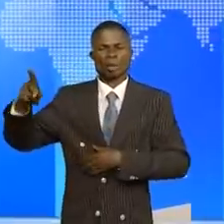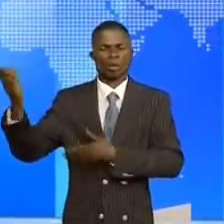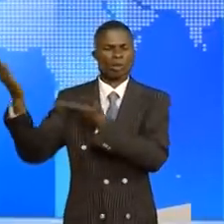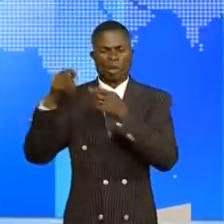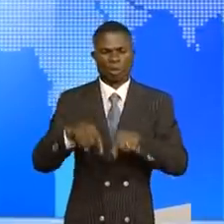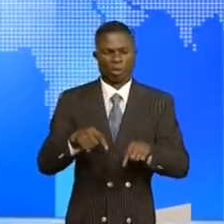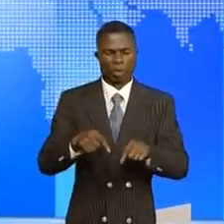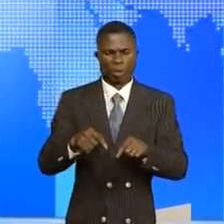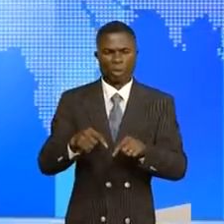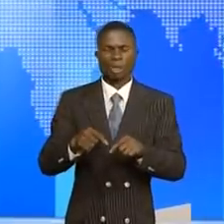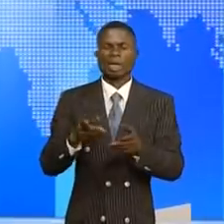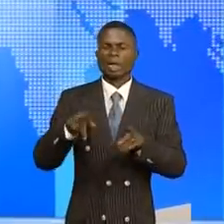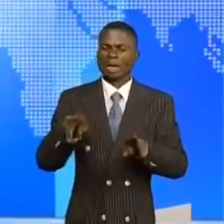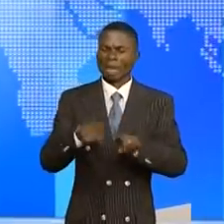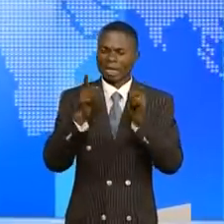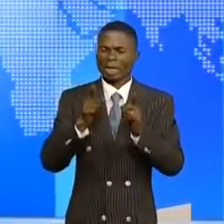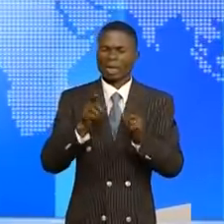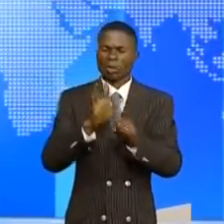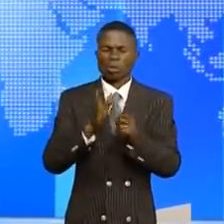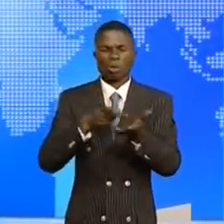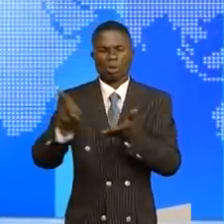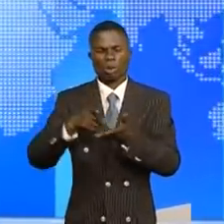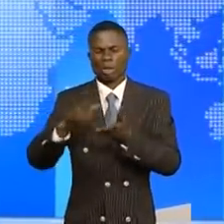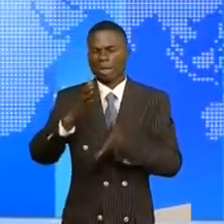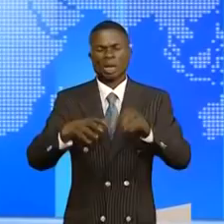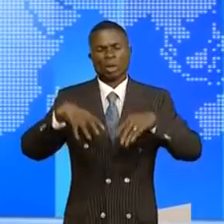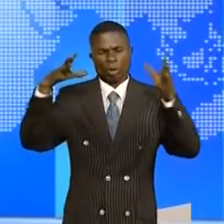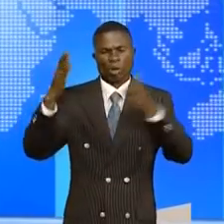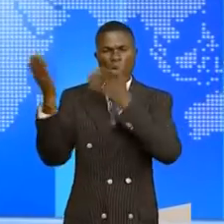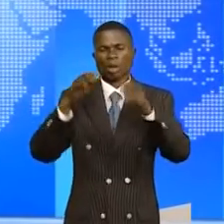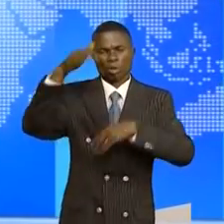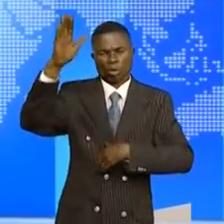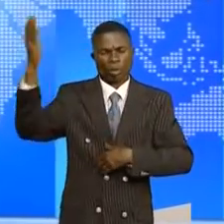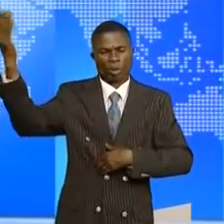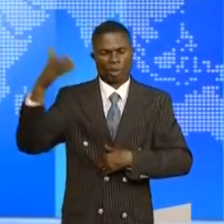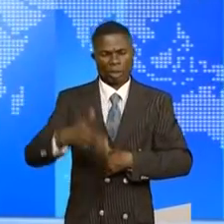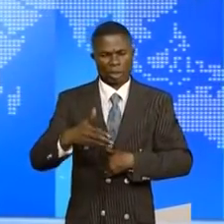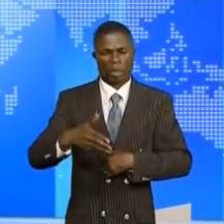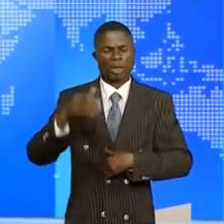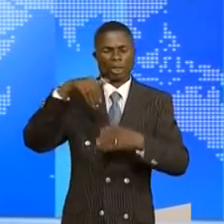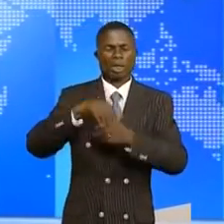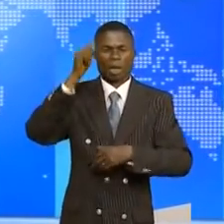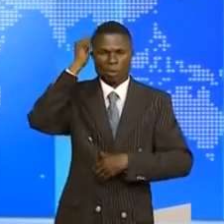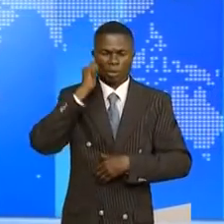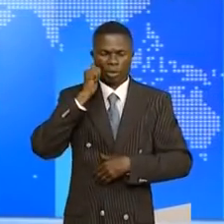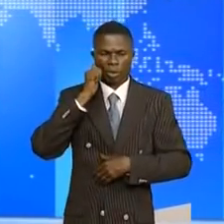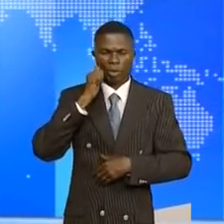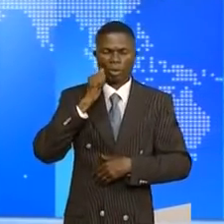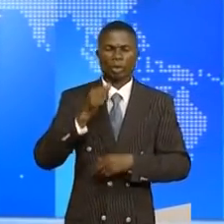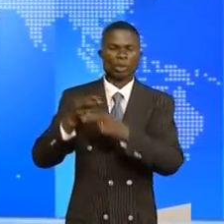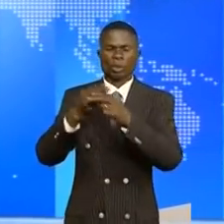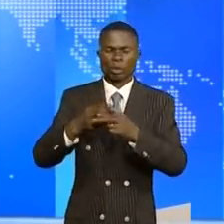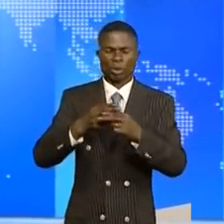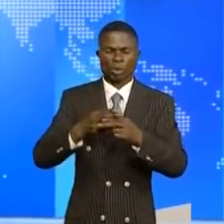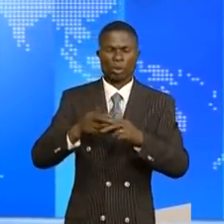congolais, les revenus générés par son commerce extérieur, passant par les mers. Bras séculiers du